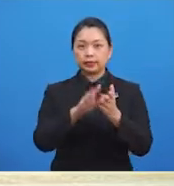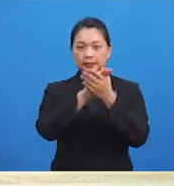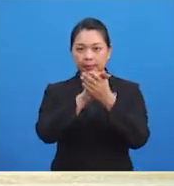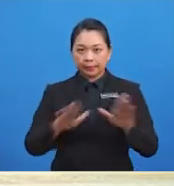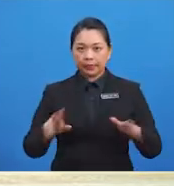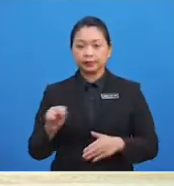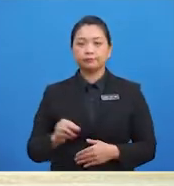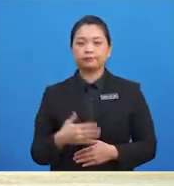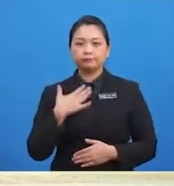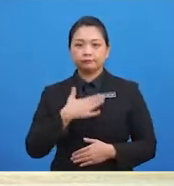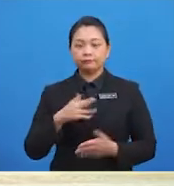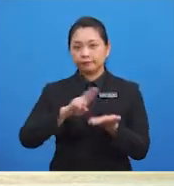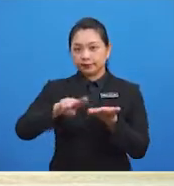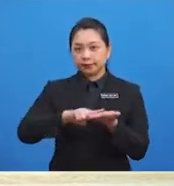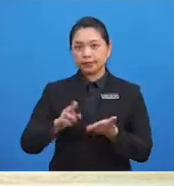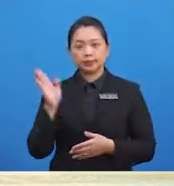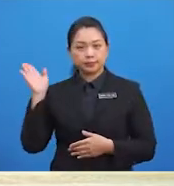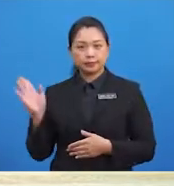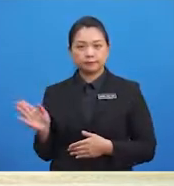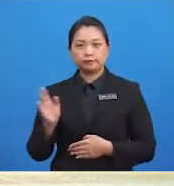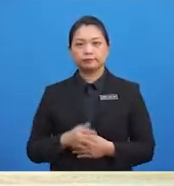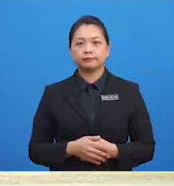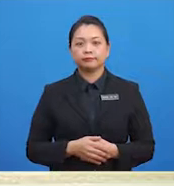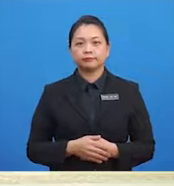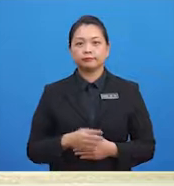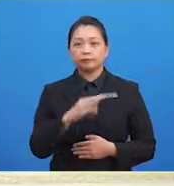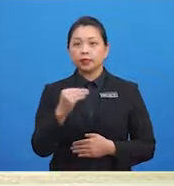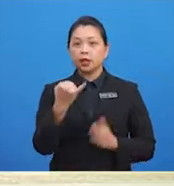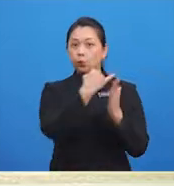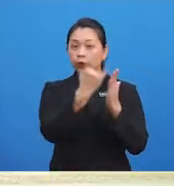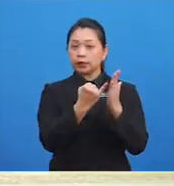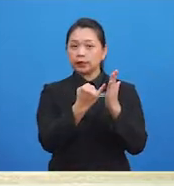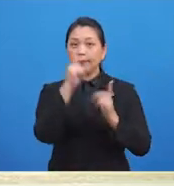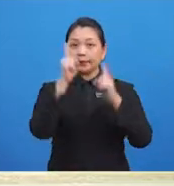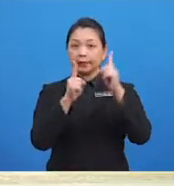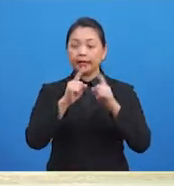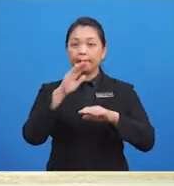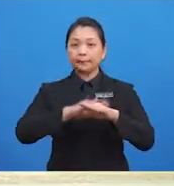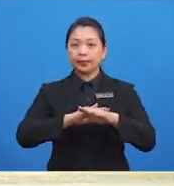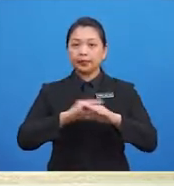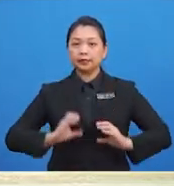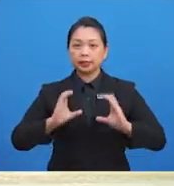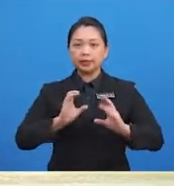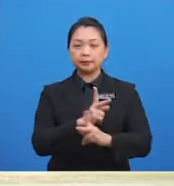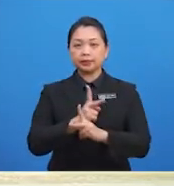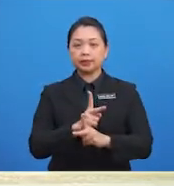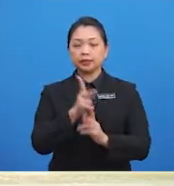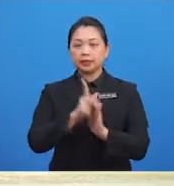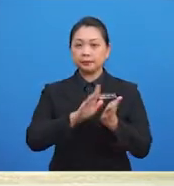menjaga kebersihan dan keselamatan diri Soalan 1 Amin